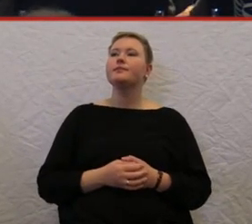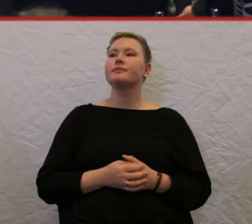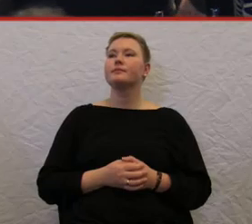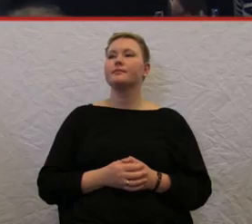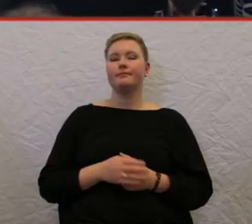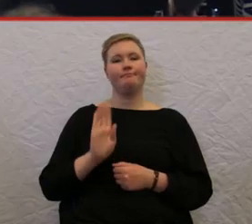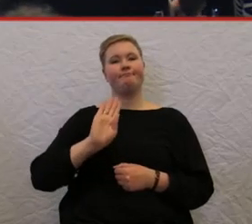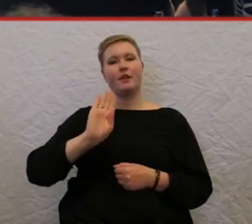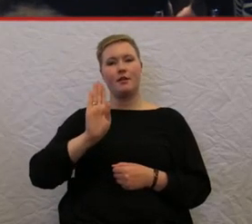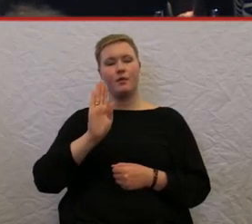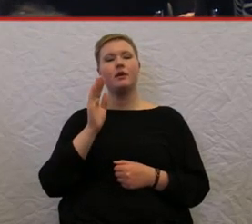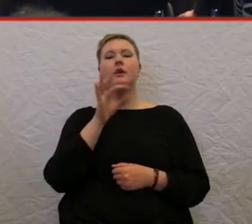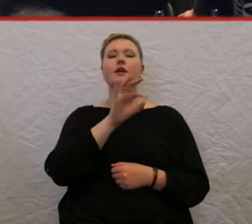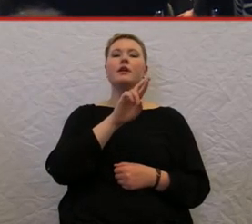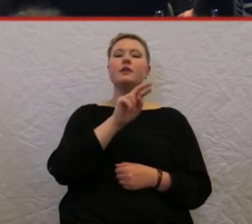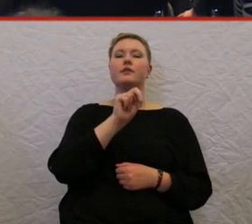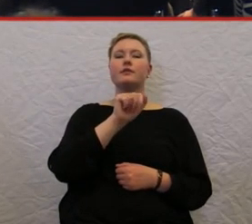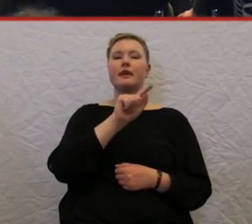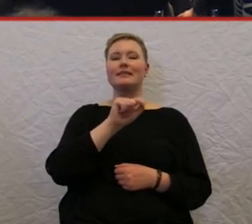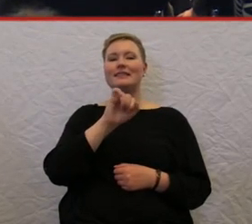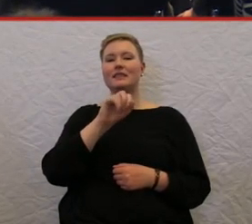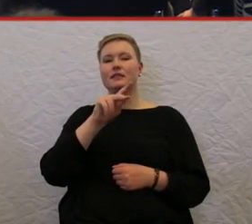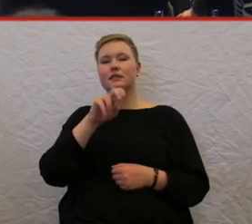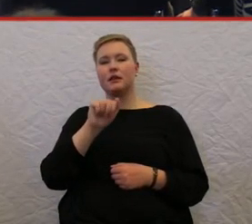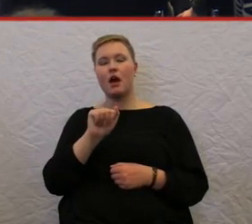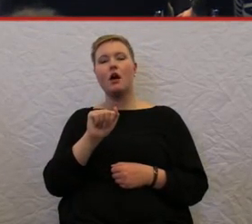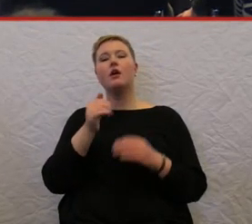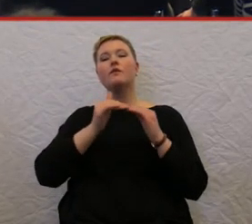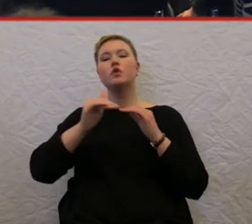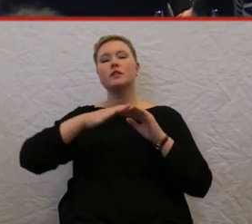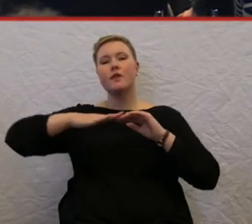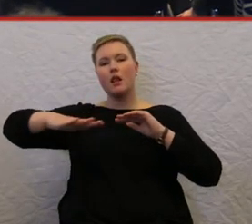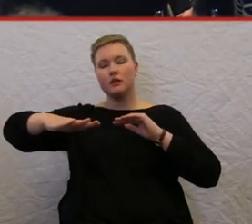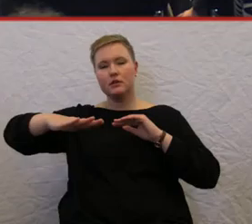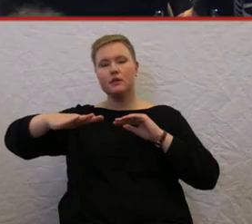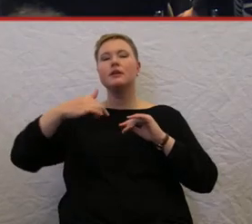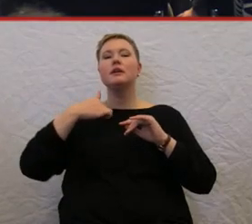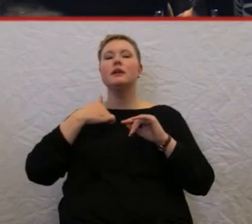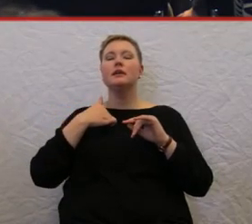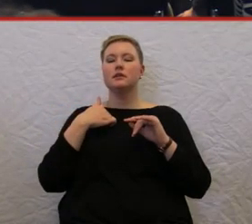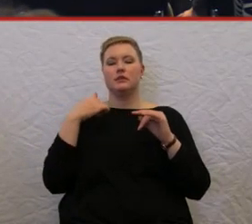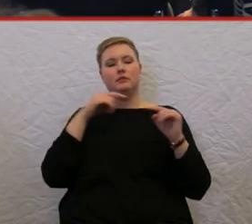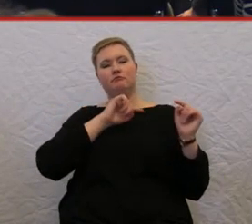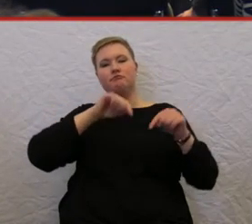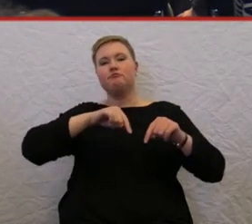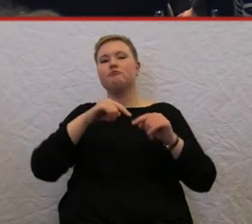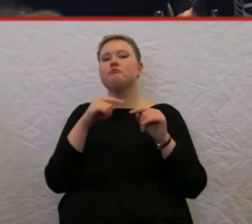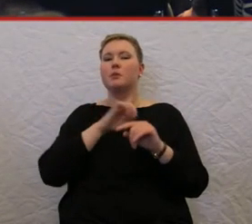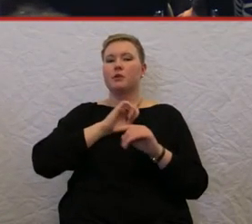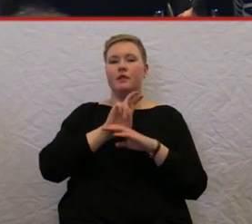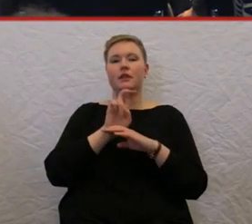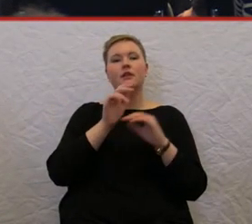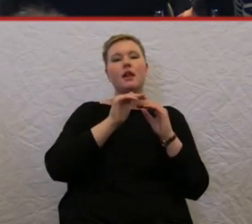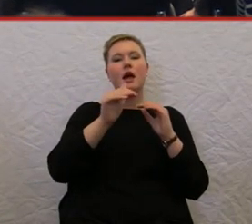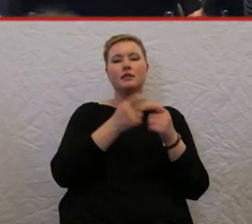Hallo, ich bin Franziska Wüstefeld, ich bin hier unter anderem als Vertreterin vom